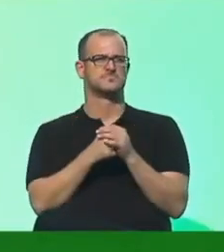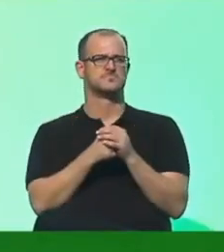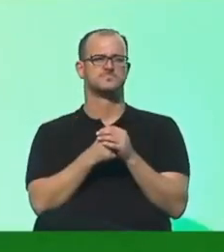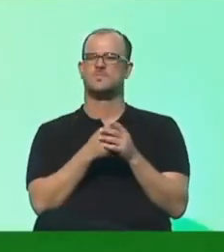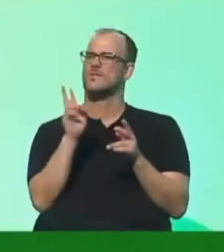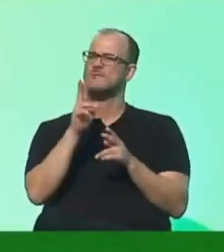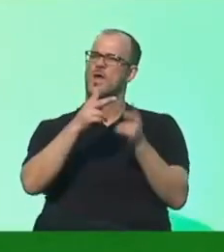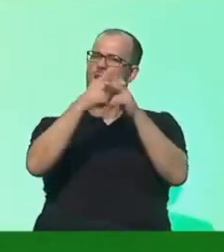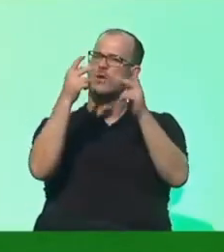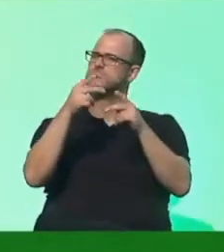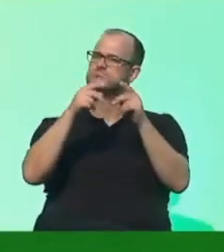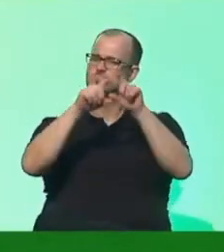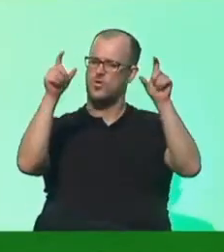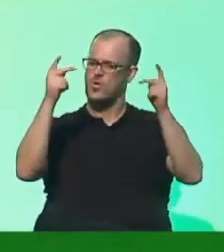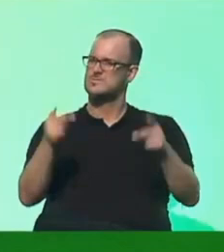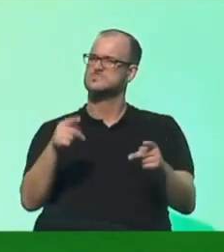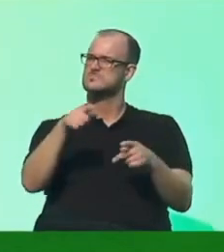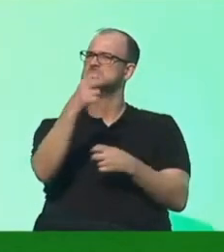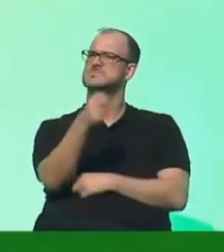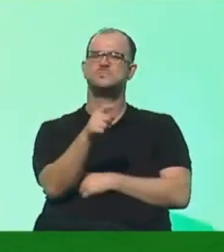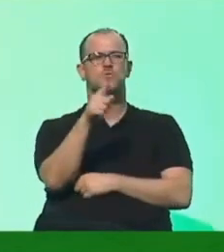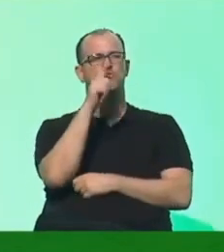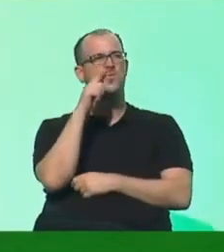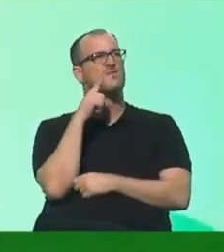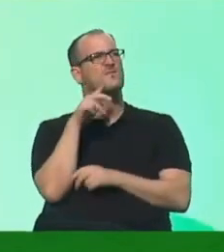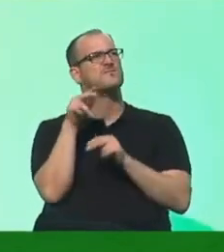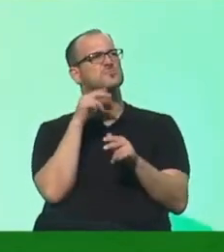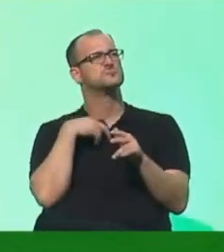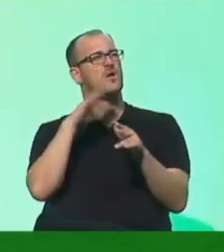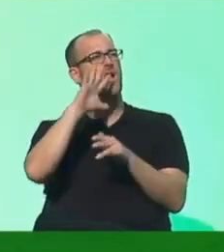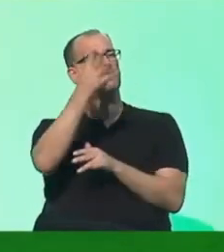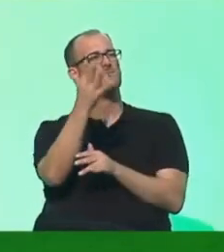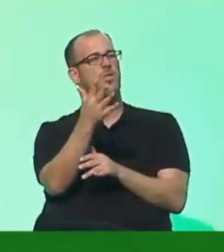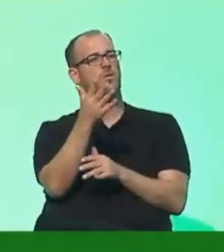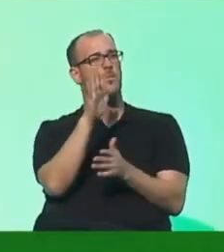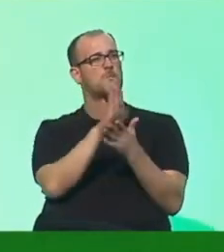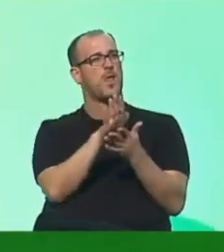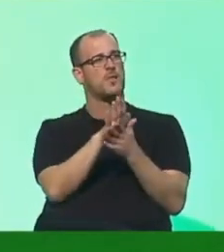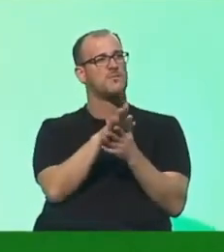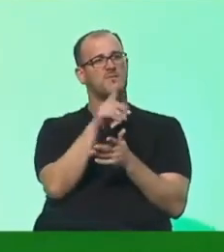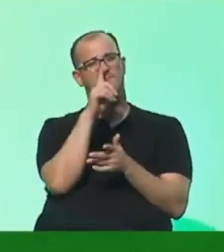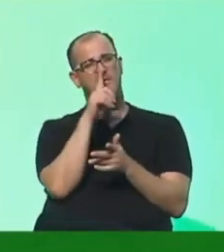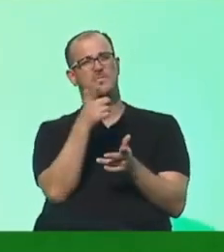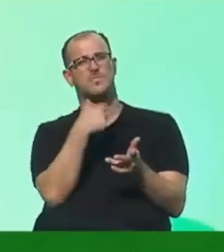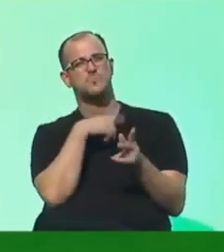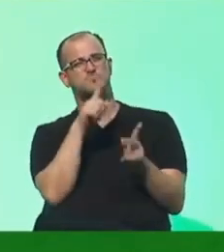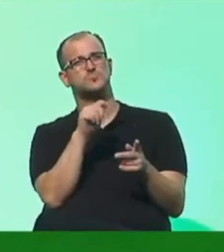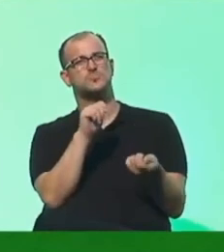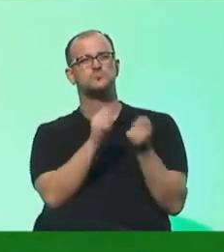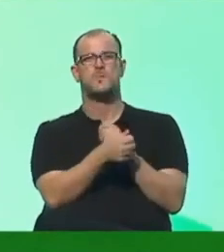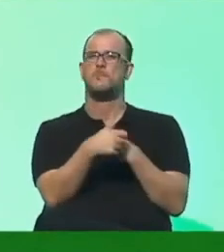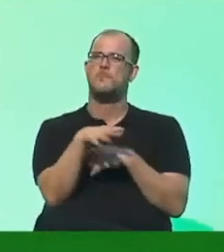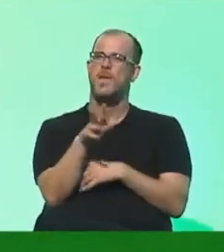Konzernen wissen, dass sie nur dann wirtschaftlich erfolgreich werden und bleiben können, wenn sie umstellen, auf eine